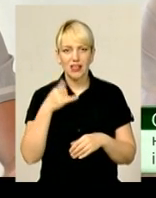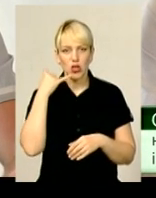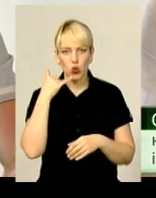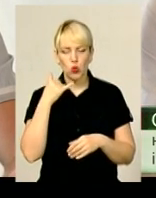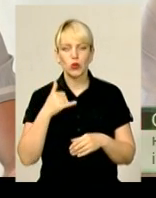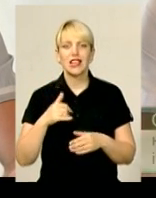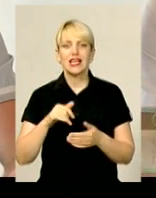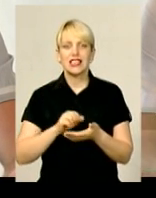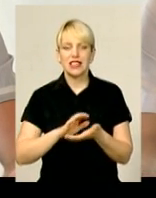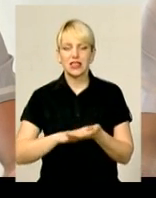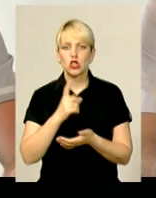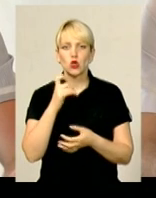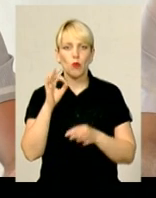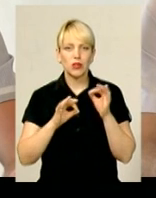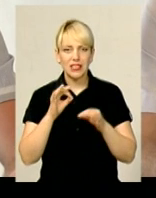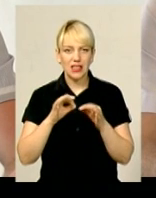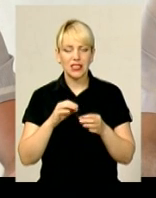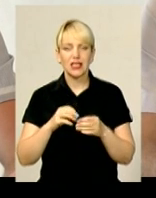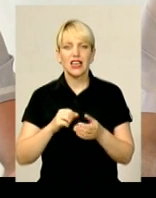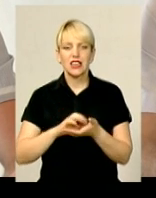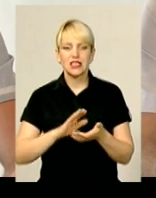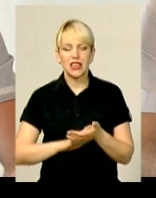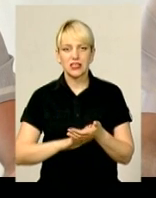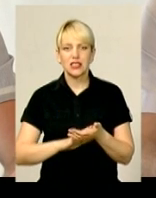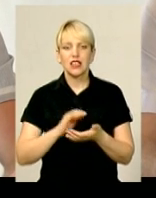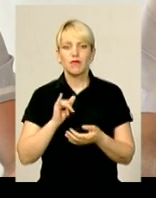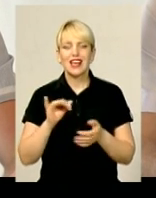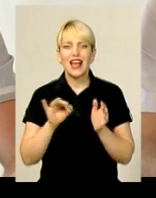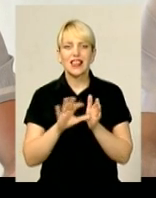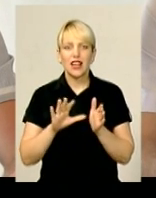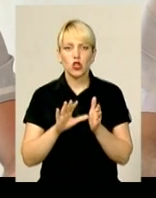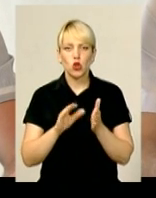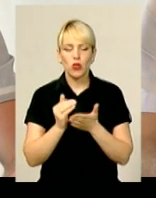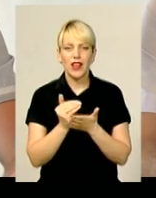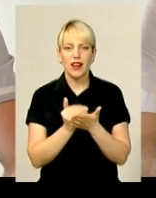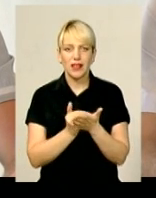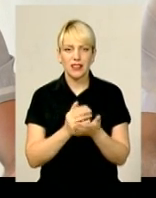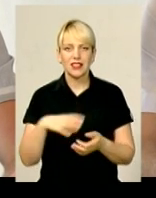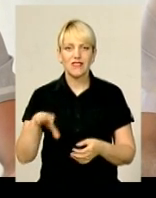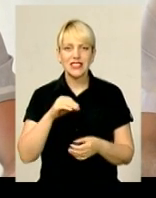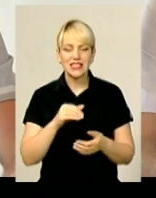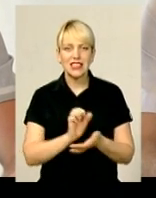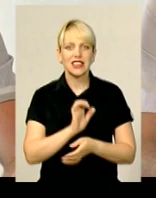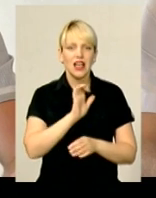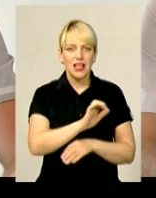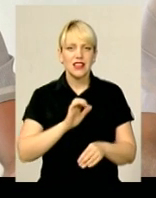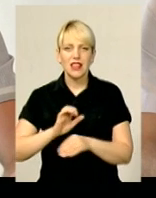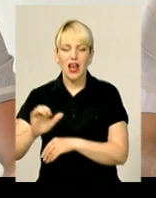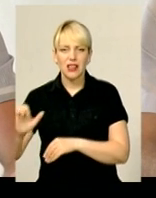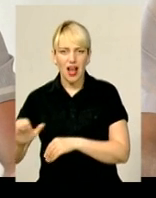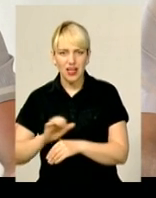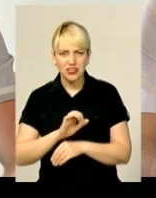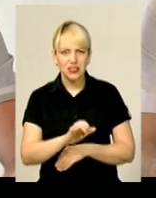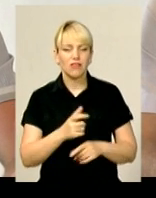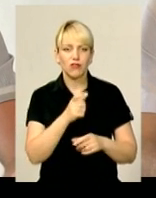регістрація, візуальне відображення на електронних картах усіх нарядів на територію обслуговування, контроль за терміном обслуговування